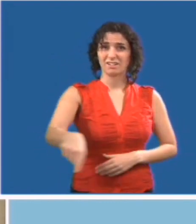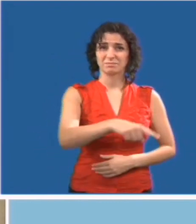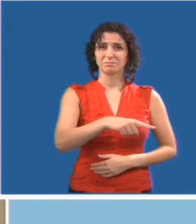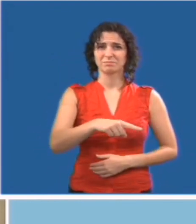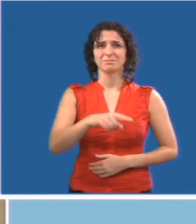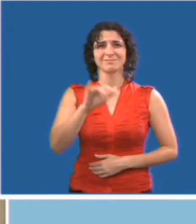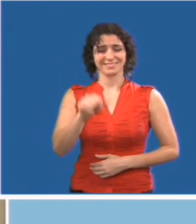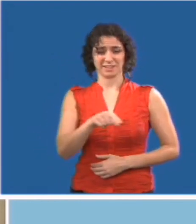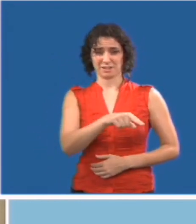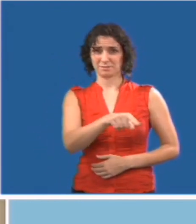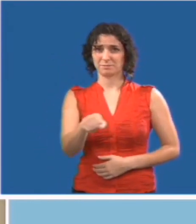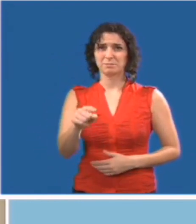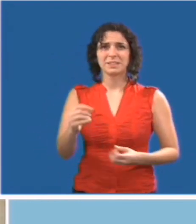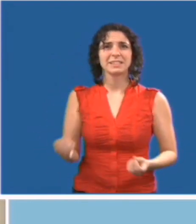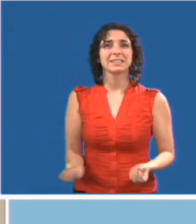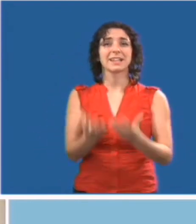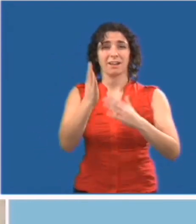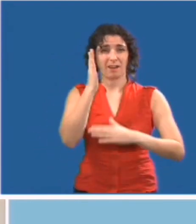donnant le bon exemple.